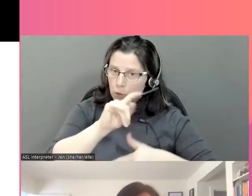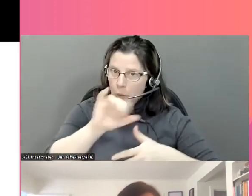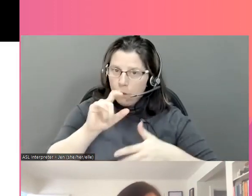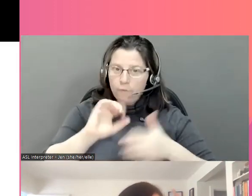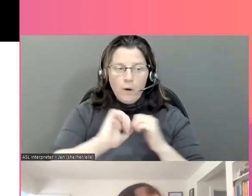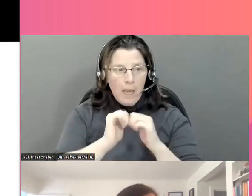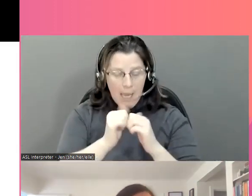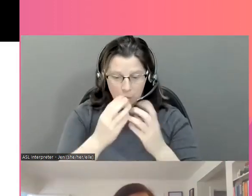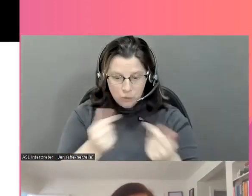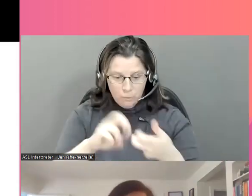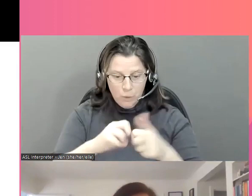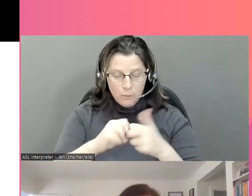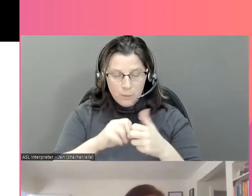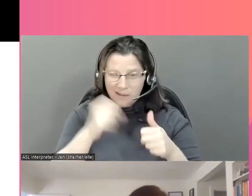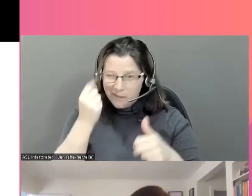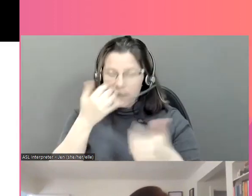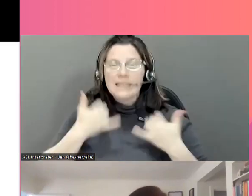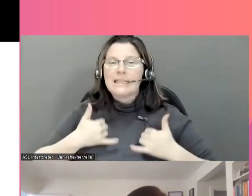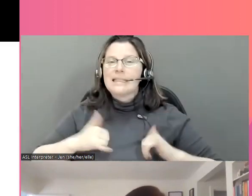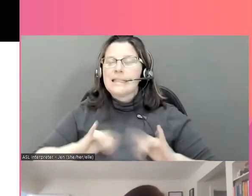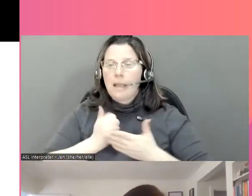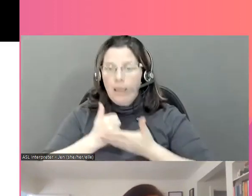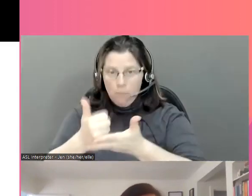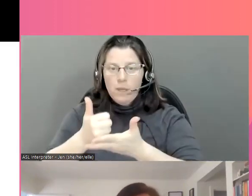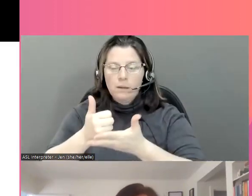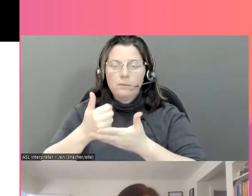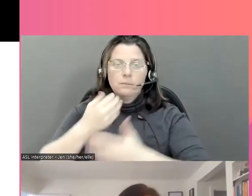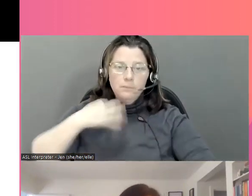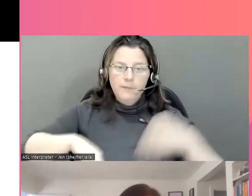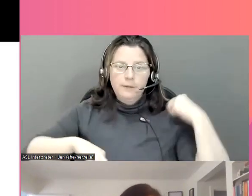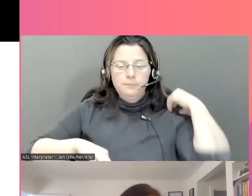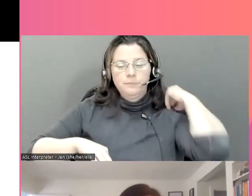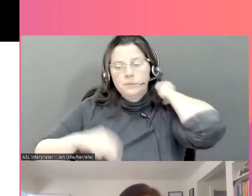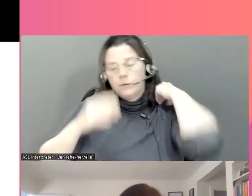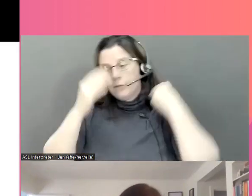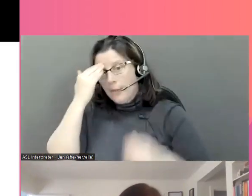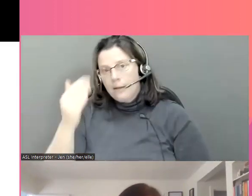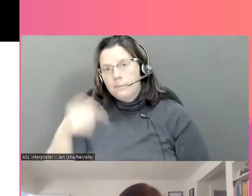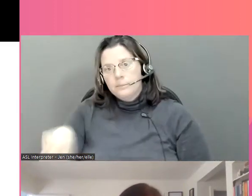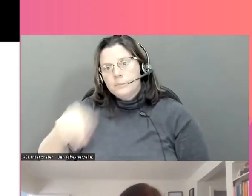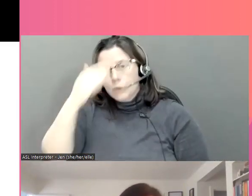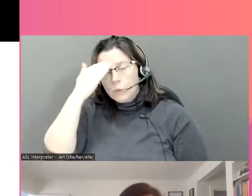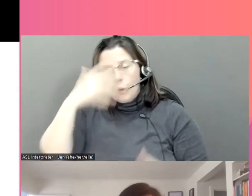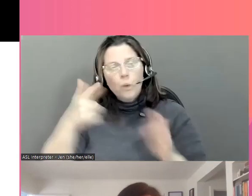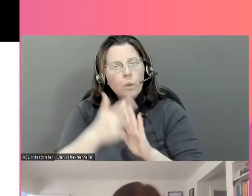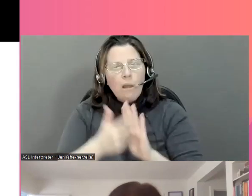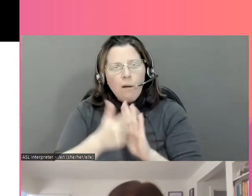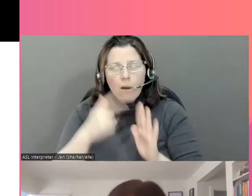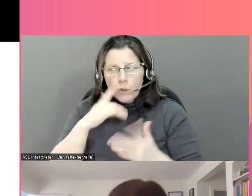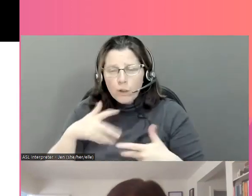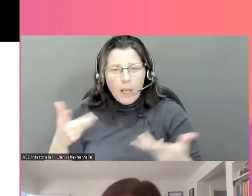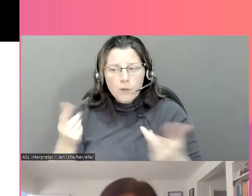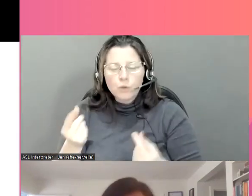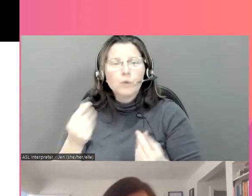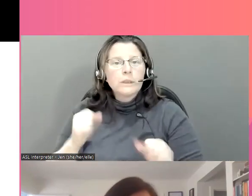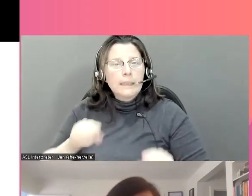système juridique pour résoudre leur problème et gérer la violence fondée sur le sexe, facilité par la technologie. Mais il est quand même utile de savoir quelles